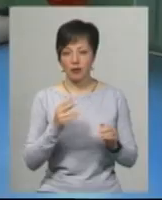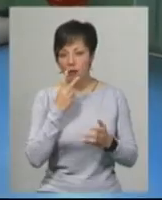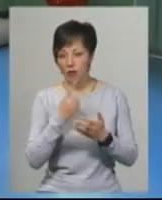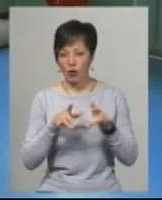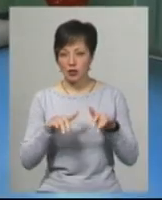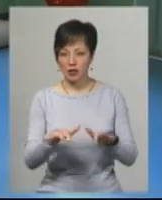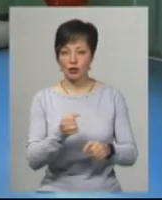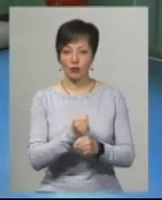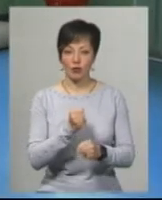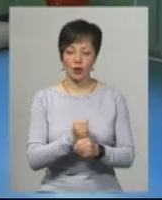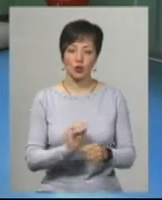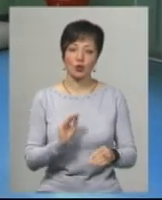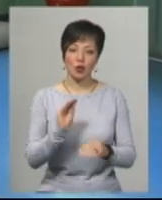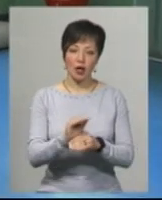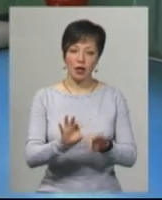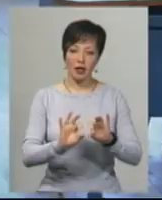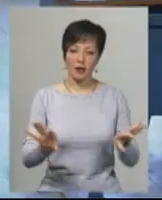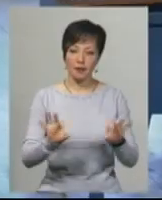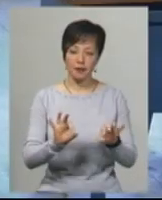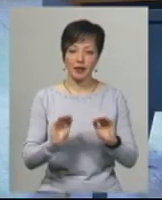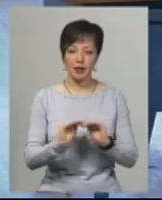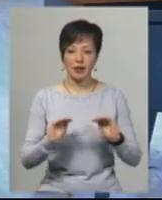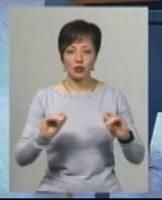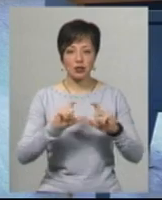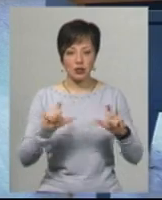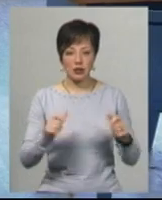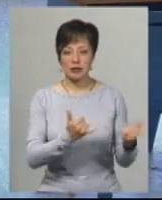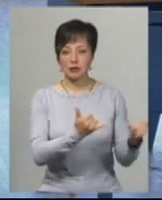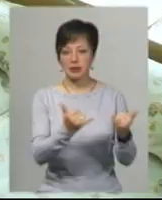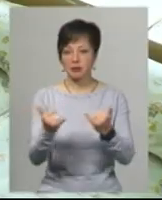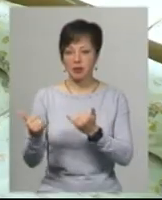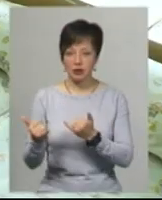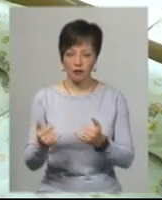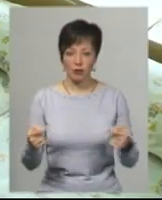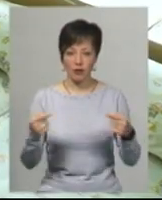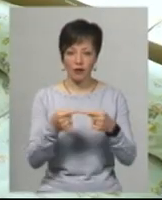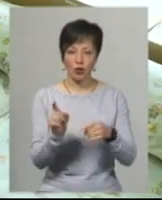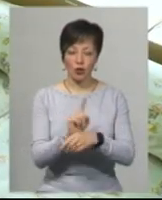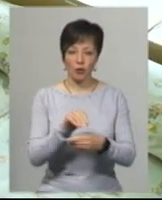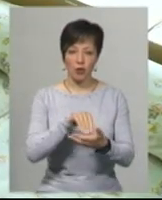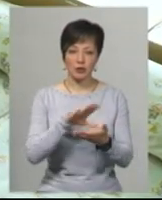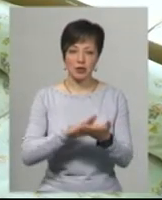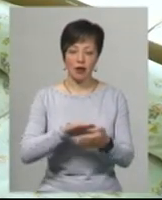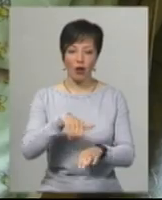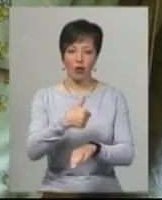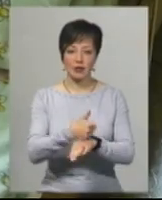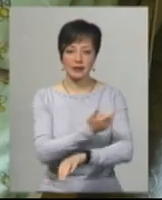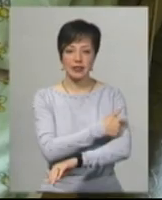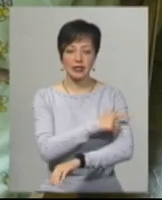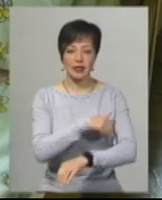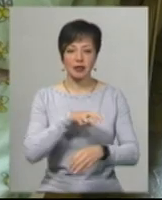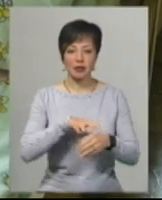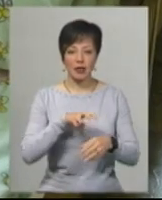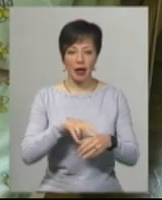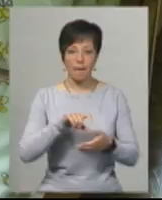роботи. Чиновниця додає, дошкільні заклади міста забезпечені відповідно до норм, які прописав головний санітарний лікар України та